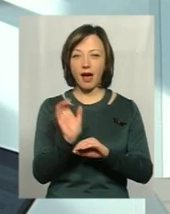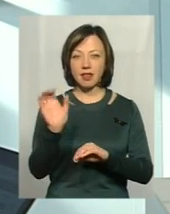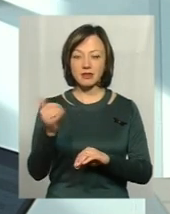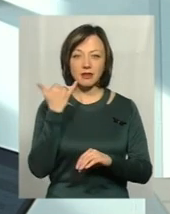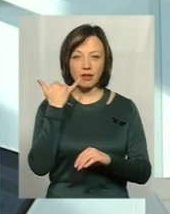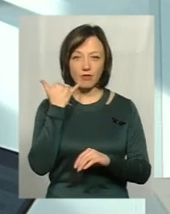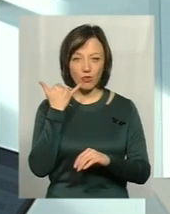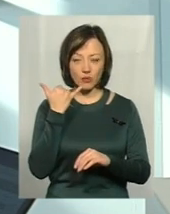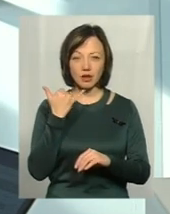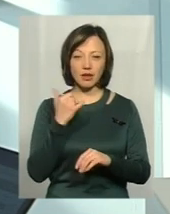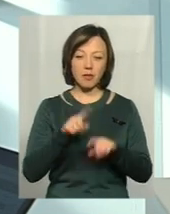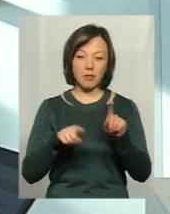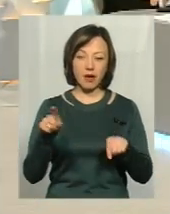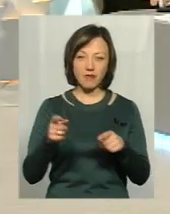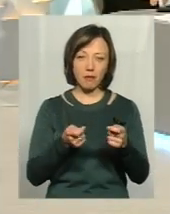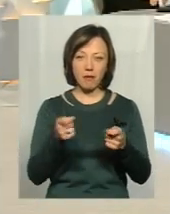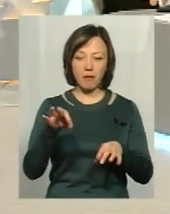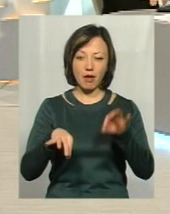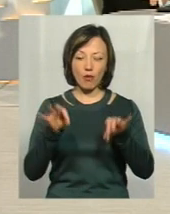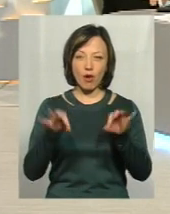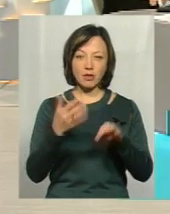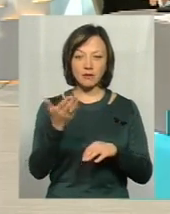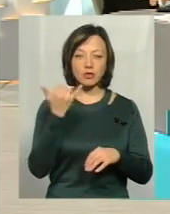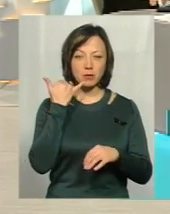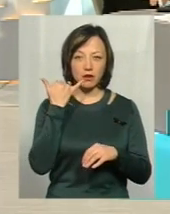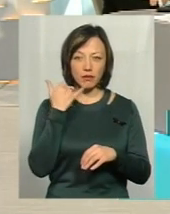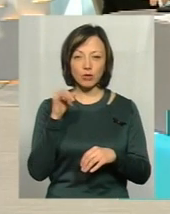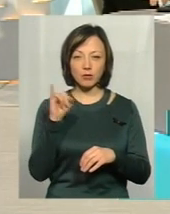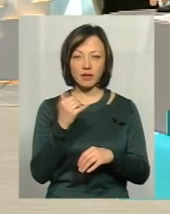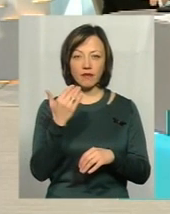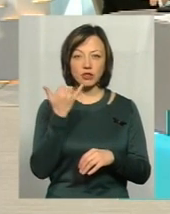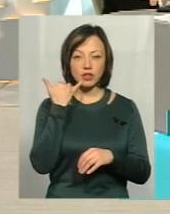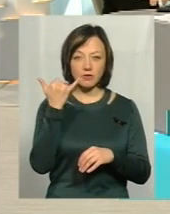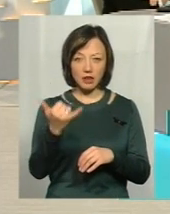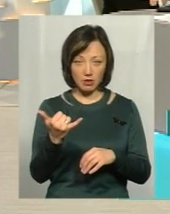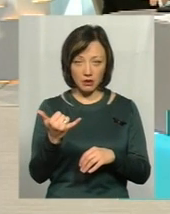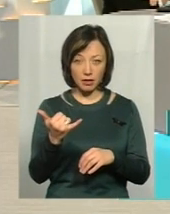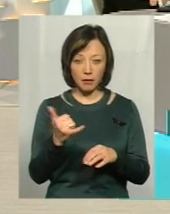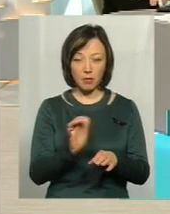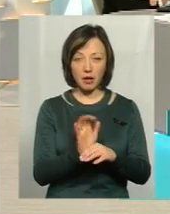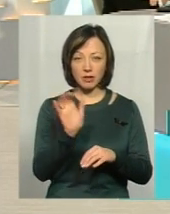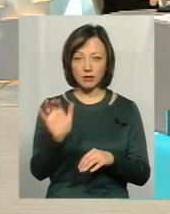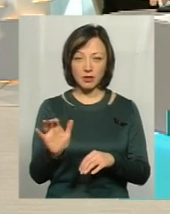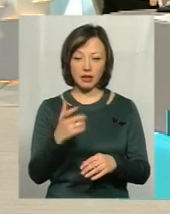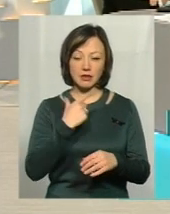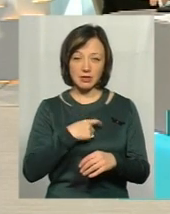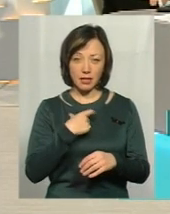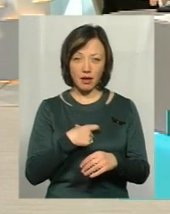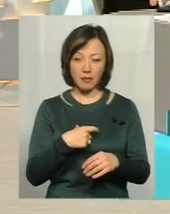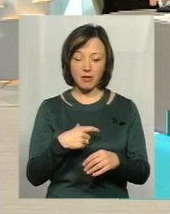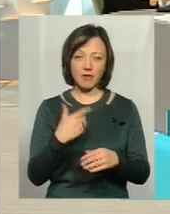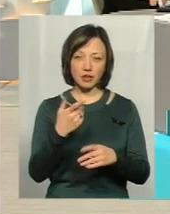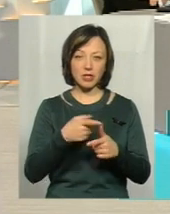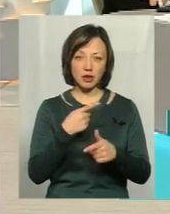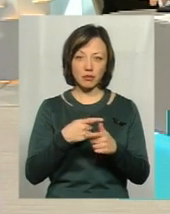Певні маніпуляції з вашим телефоном, так, і вони ваші дзвінки переадресовують на себе, і тобто вже від